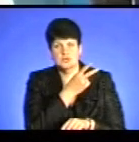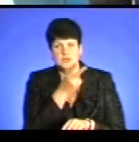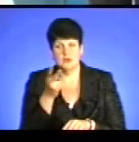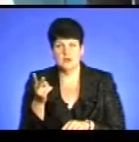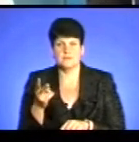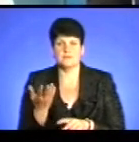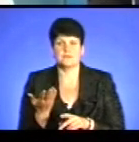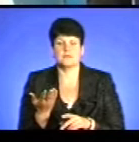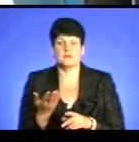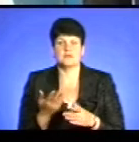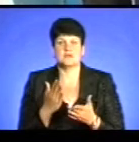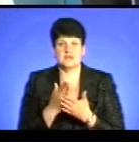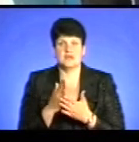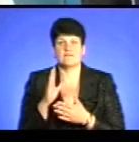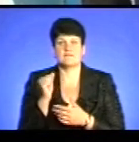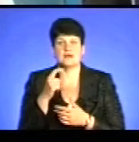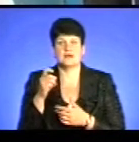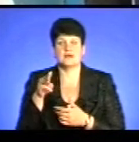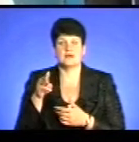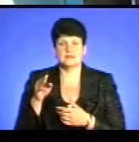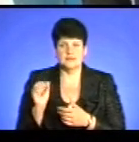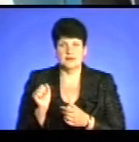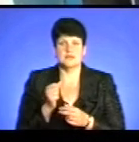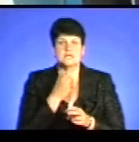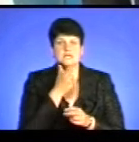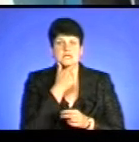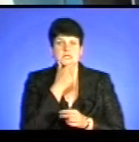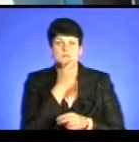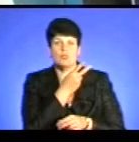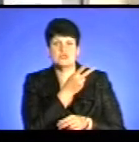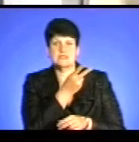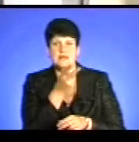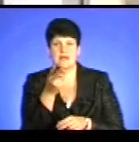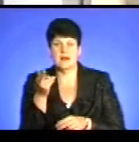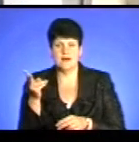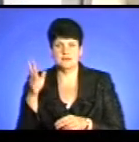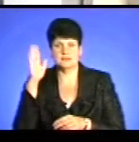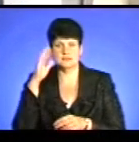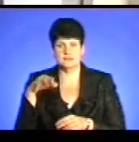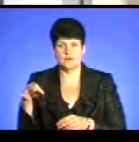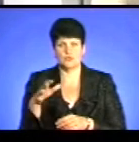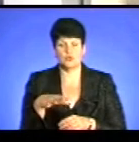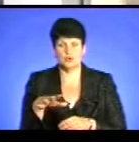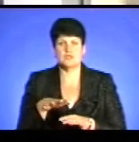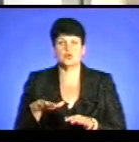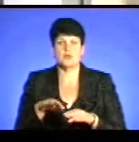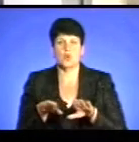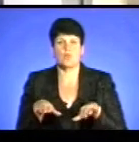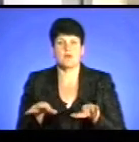яка тона допомагає? вахтовий, виставляється вахтовий, спостерігає за водоймище і за зоною купання.